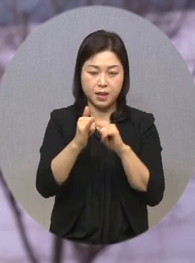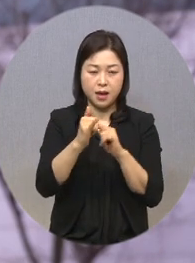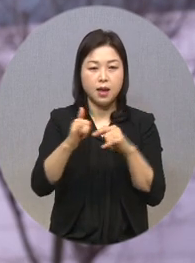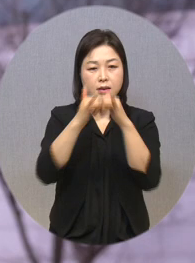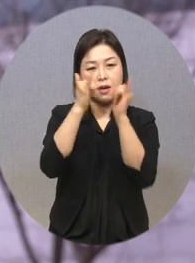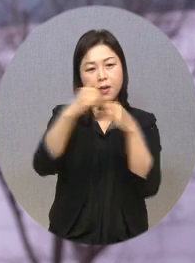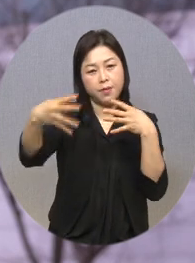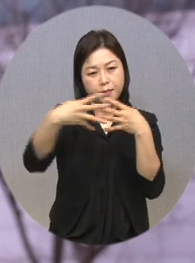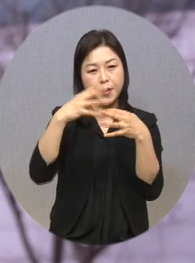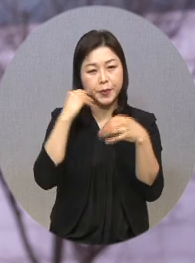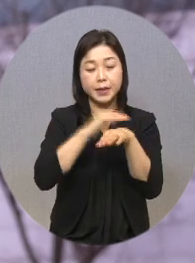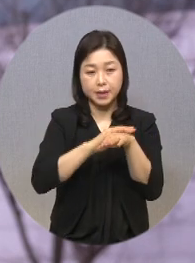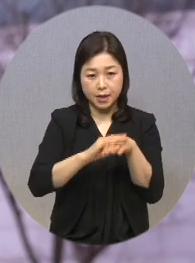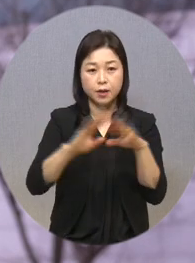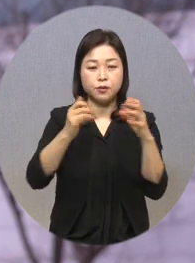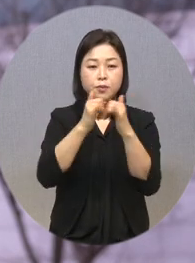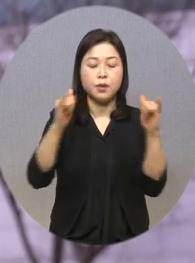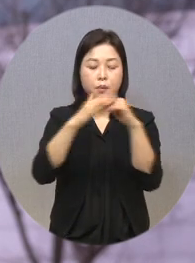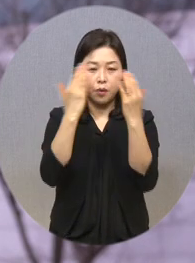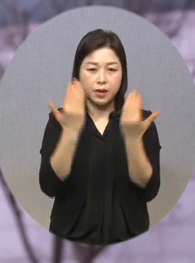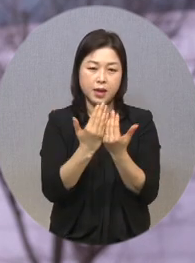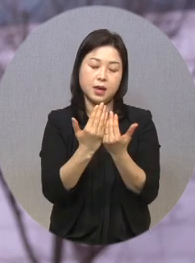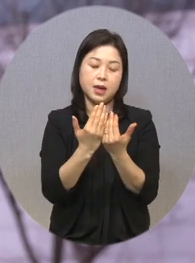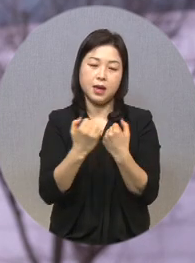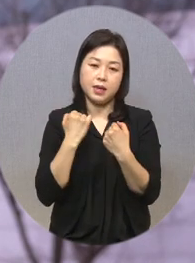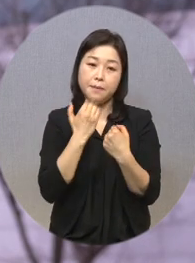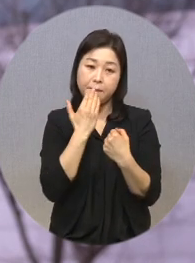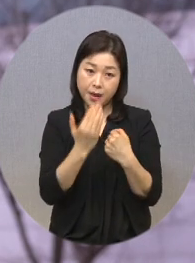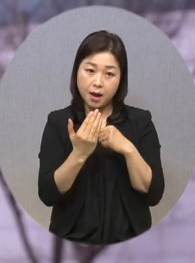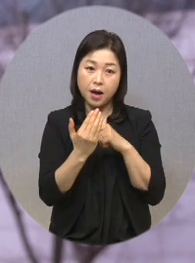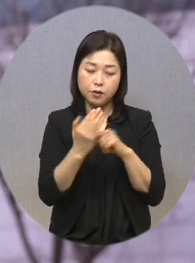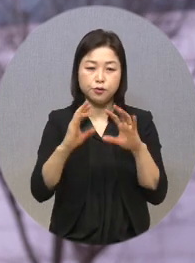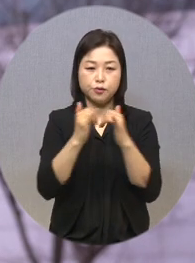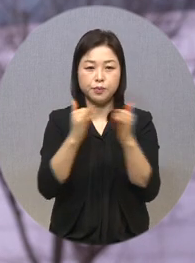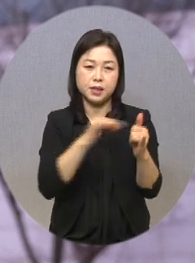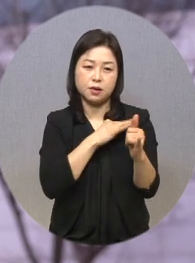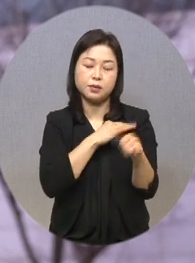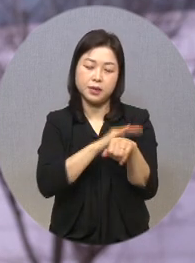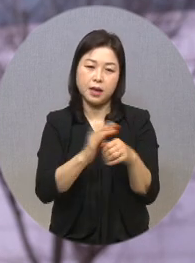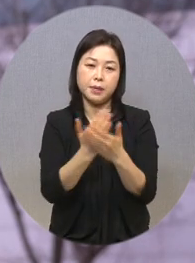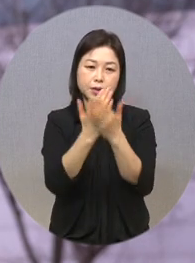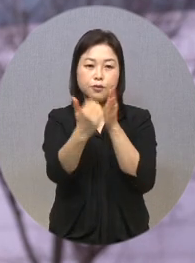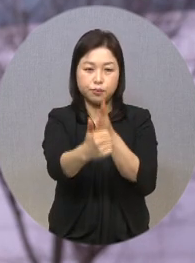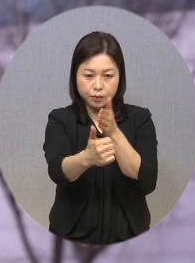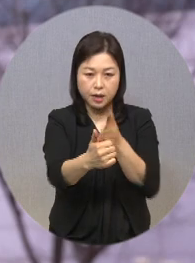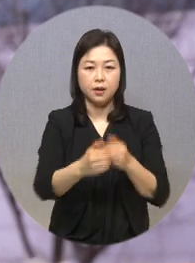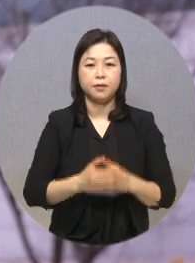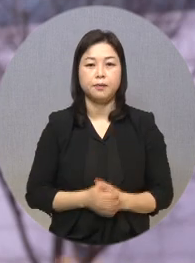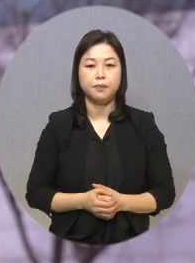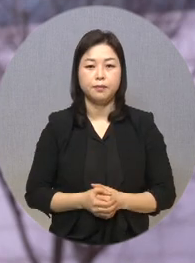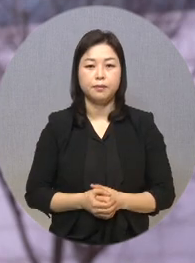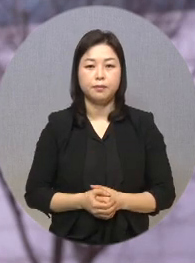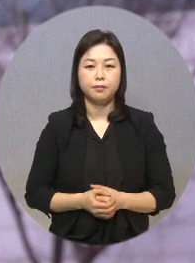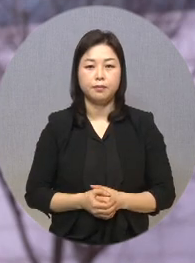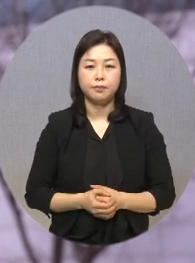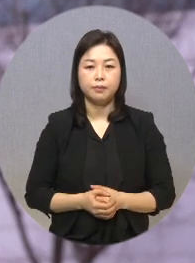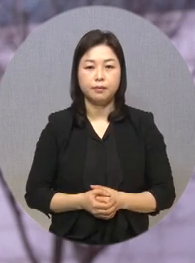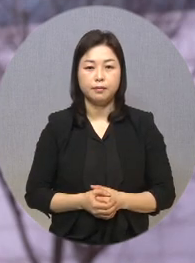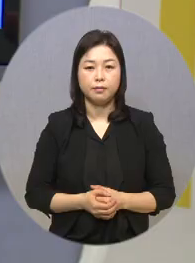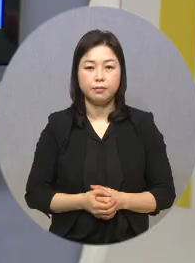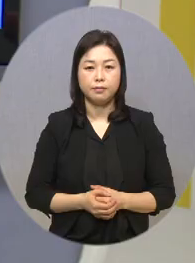이루어져 국민 모두에게 큰 힘이 되는 국민연금이 되길 기대합니다. 복지TV 전북방송 신서유입니다.